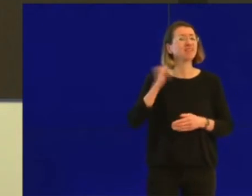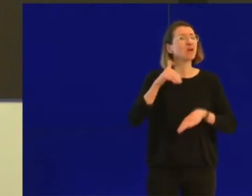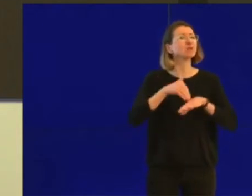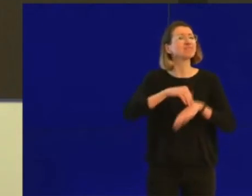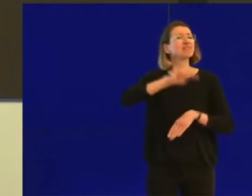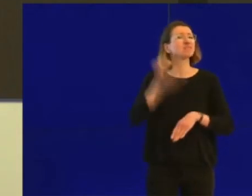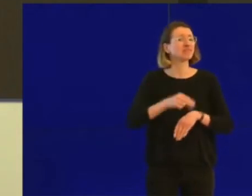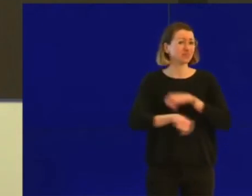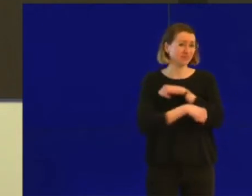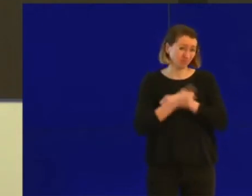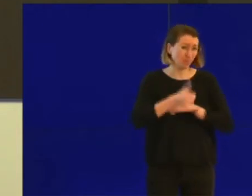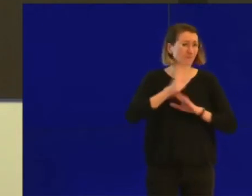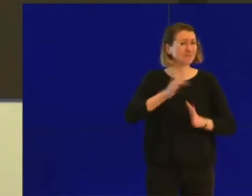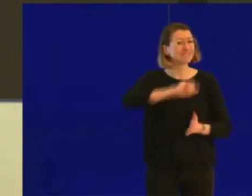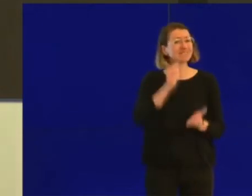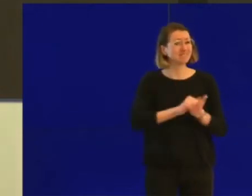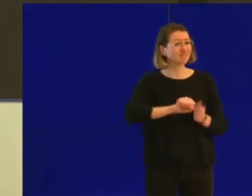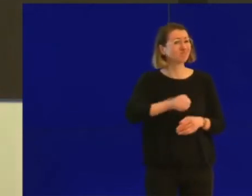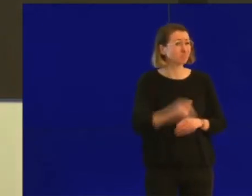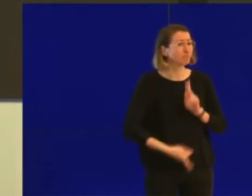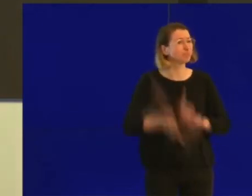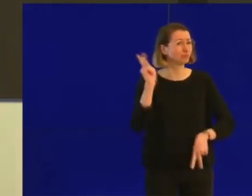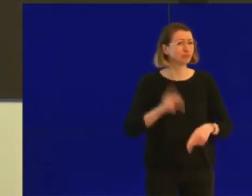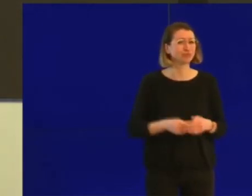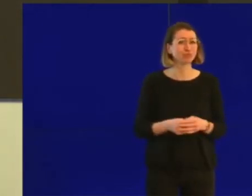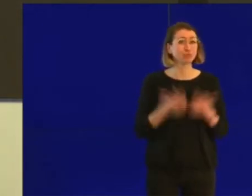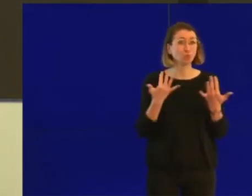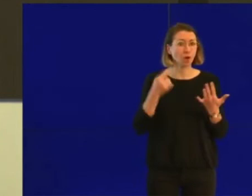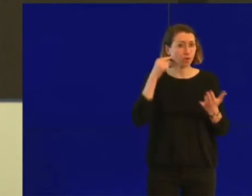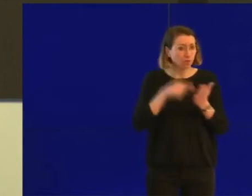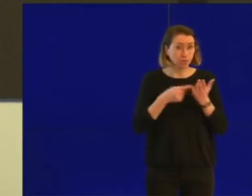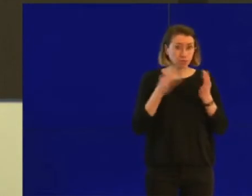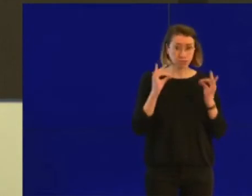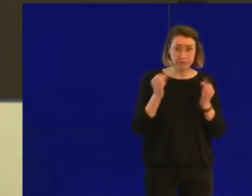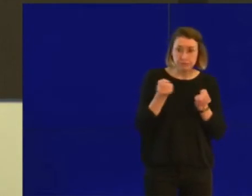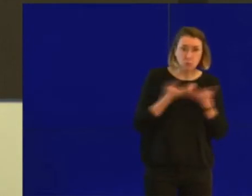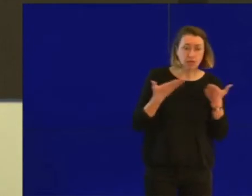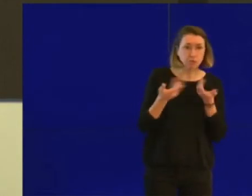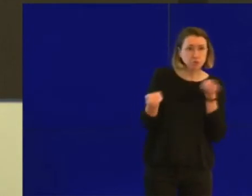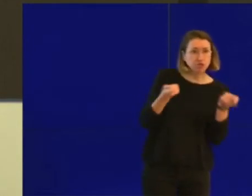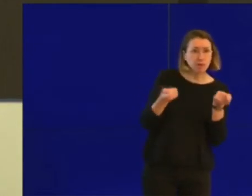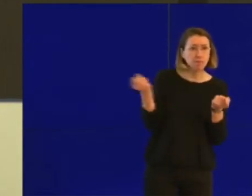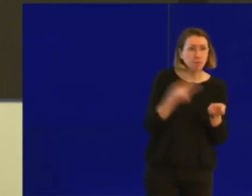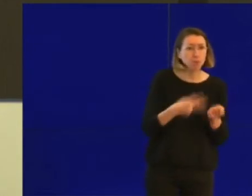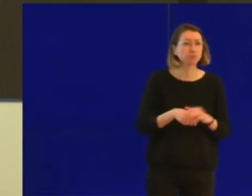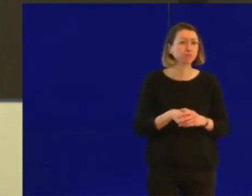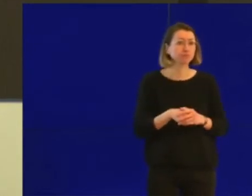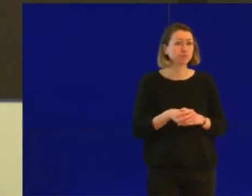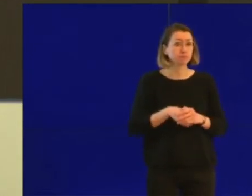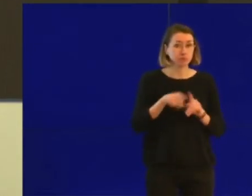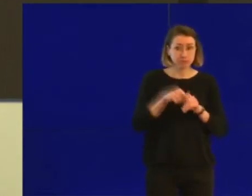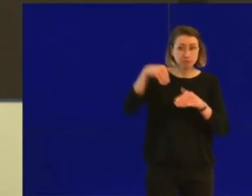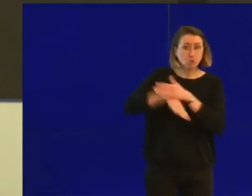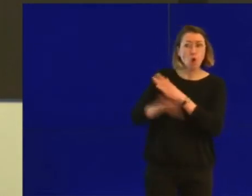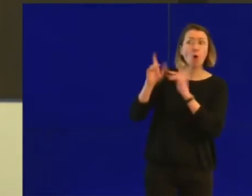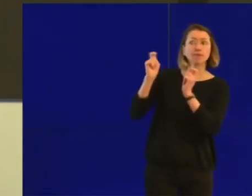renforcées pour justement veiller à pouvoir gérer au mieux la situation dans les hôpitaux. ça a été l